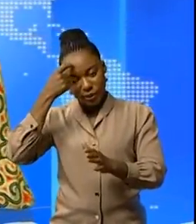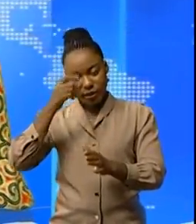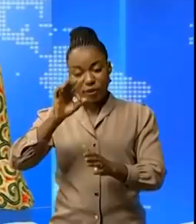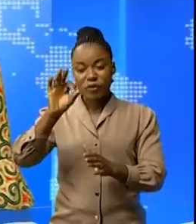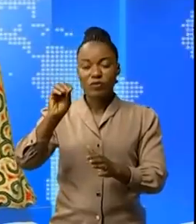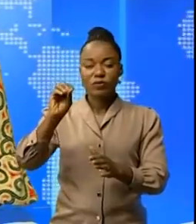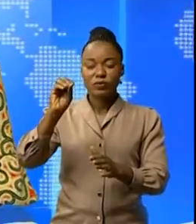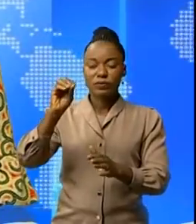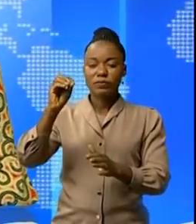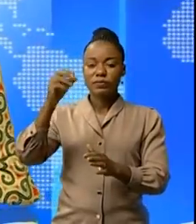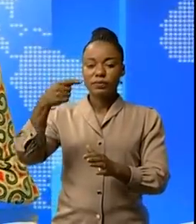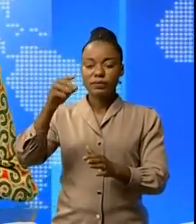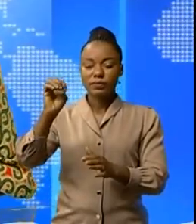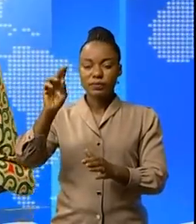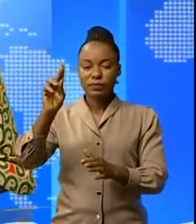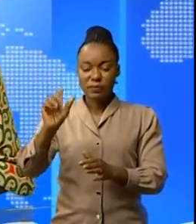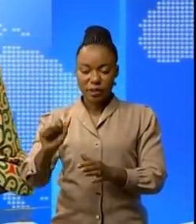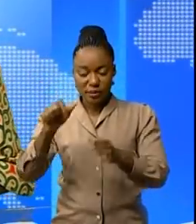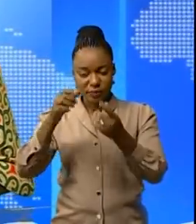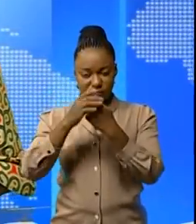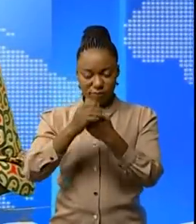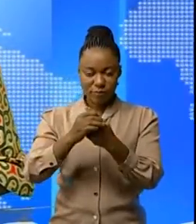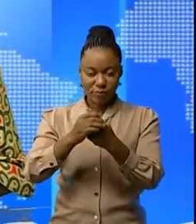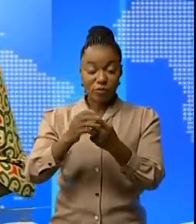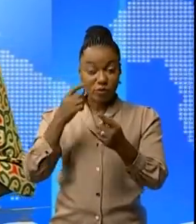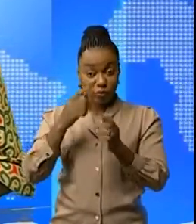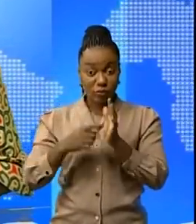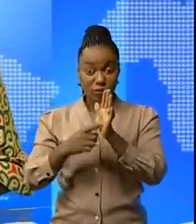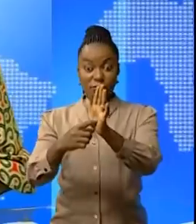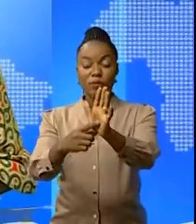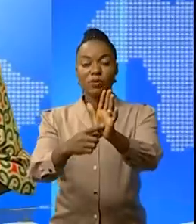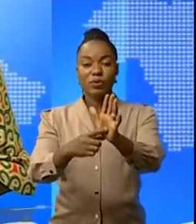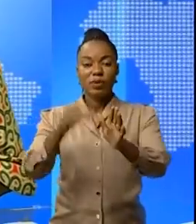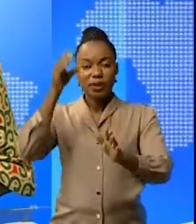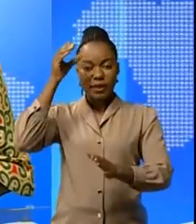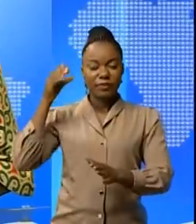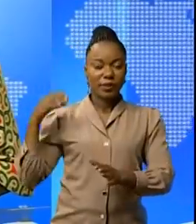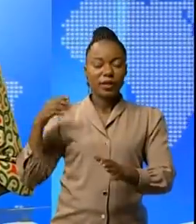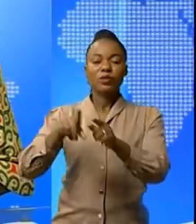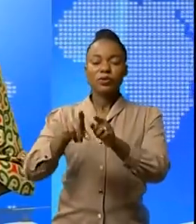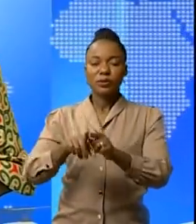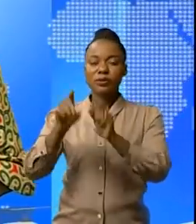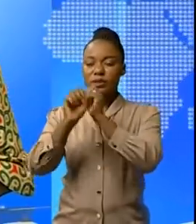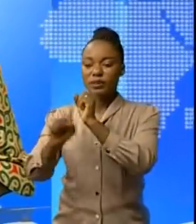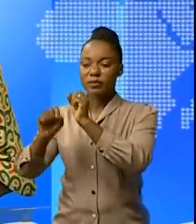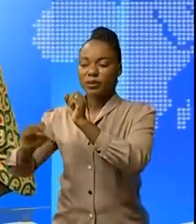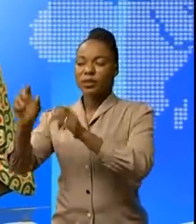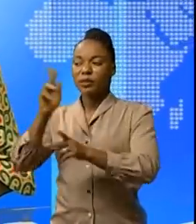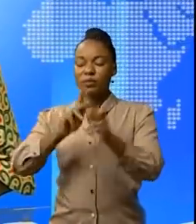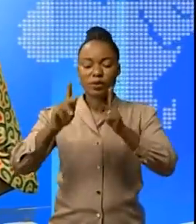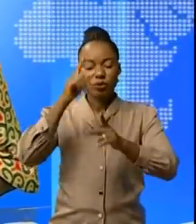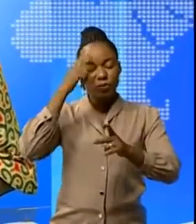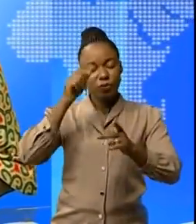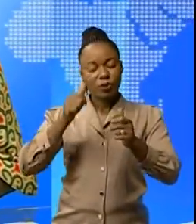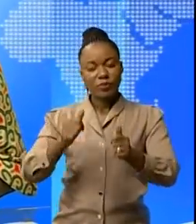seront très prochainement visibles sur les artères de la capitale ils vont sensibiliser la population sur le bien fondé